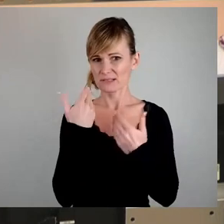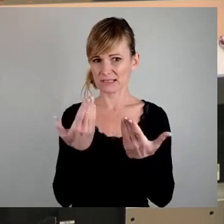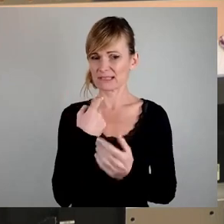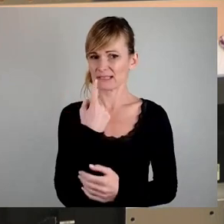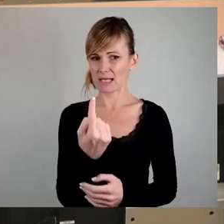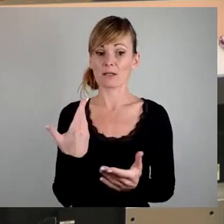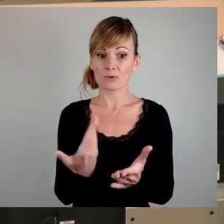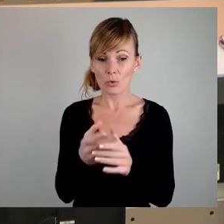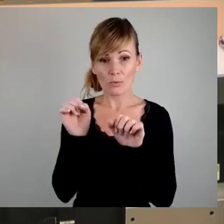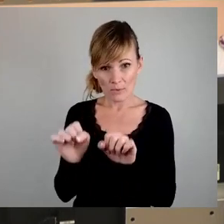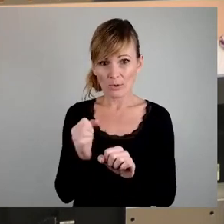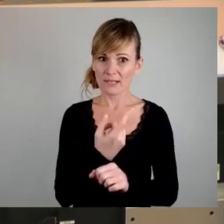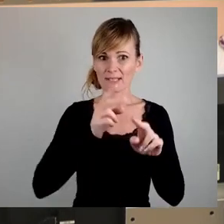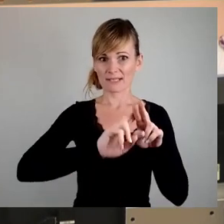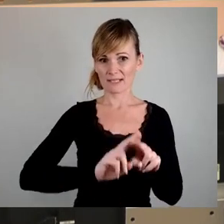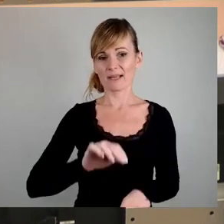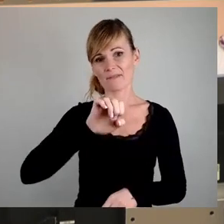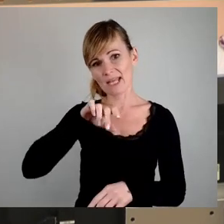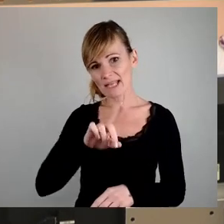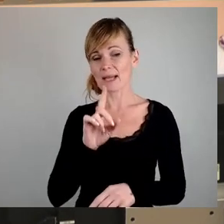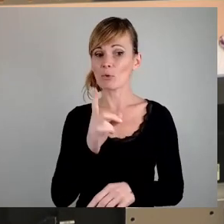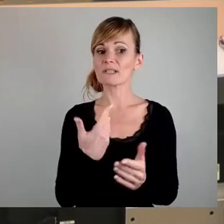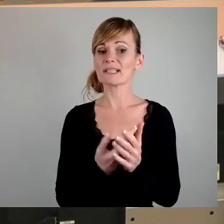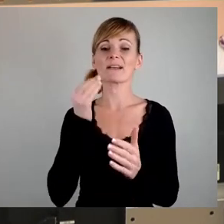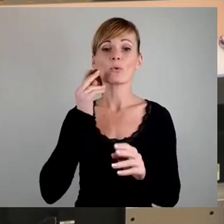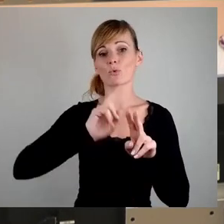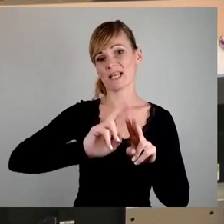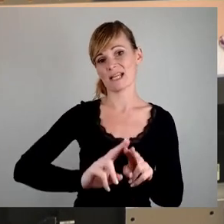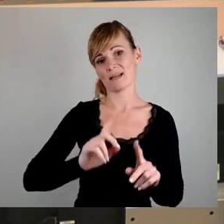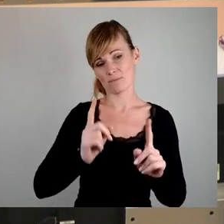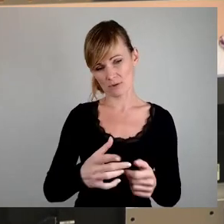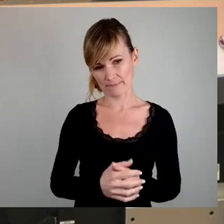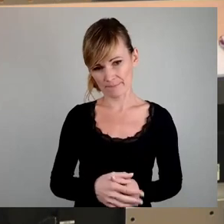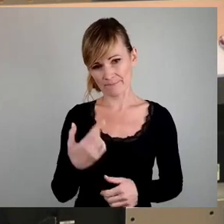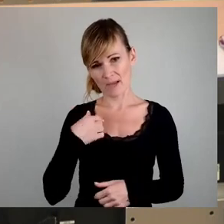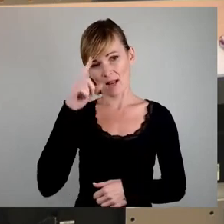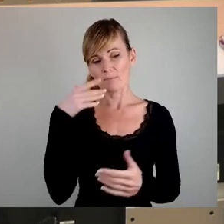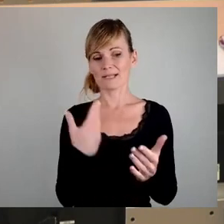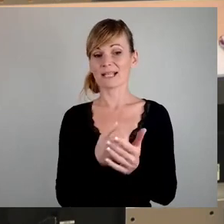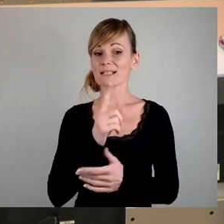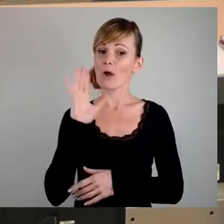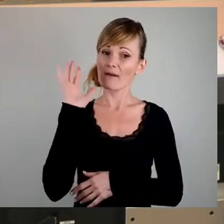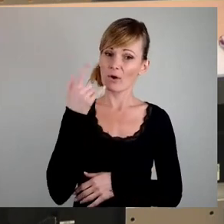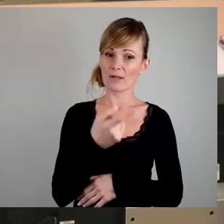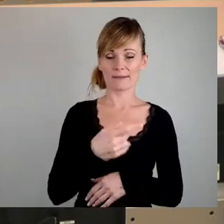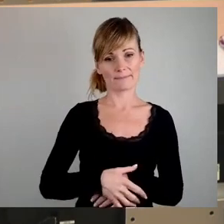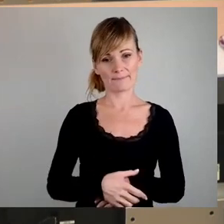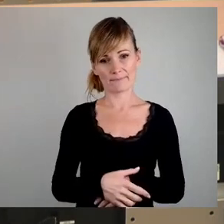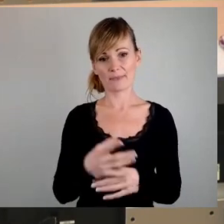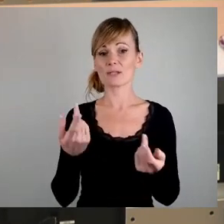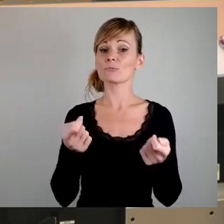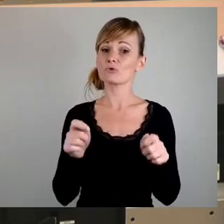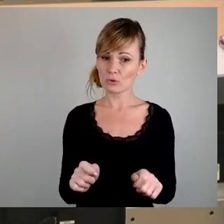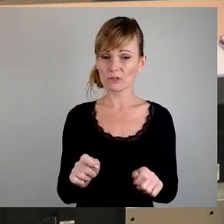Und die WD wird diese Wohnung sanieren müssen. Ich glaube, auch das ist ein großer Erfolg. Ich will zum Schluss noch